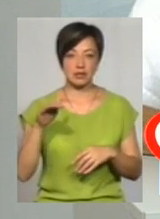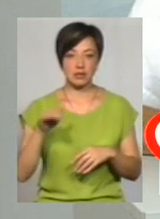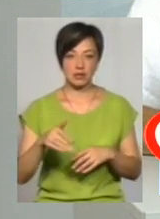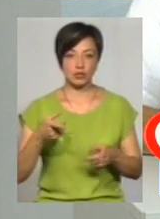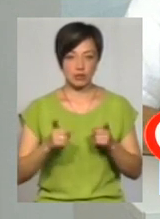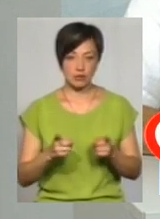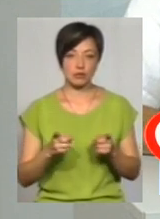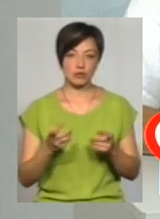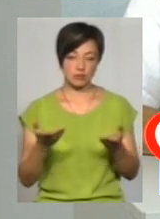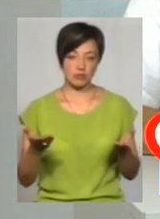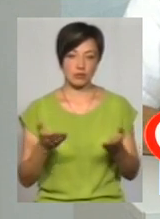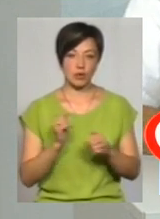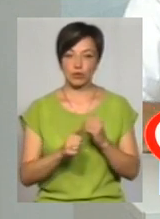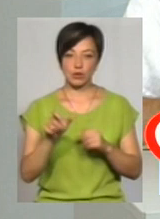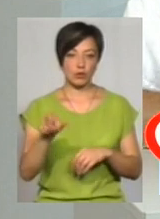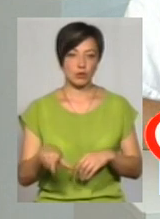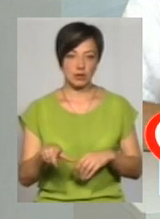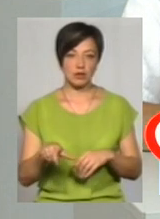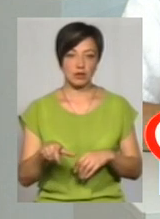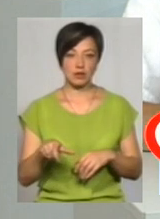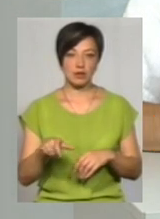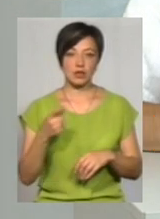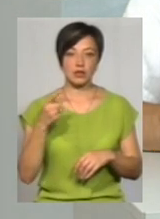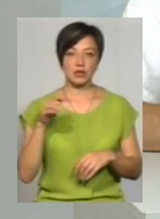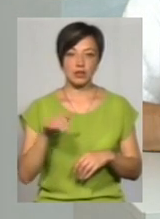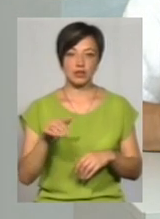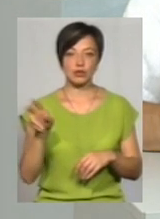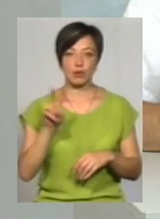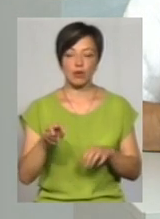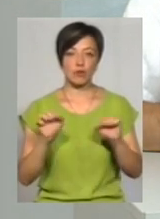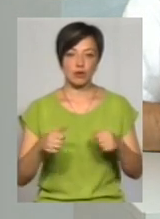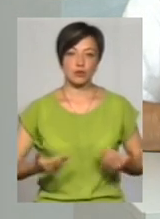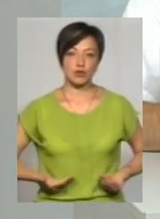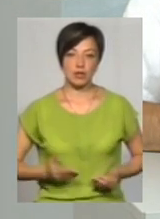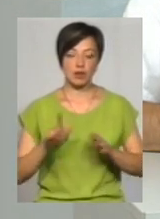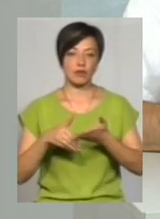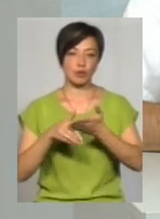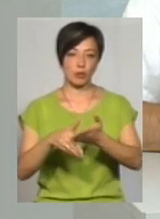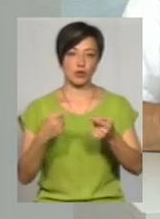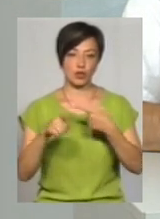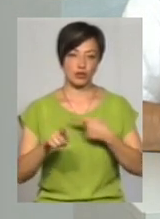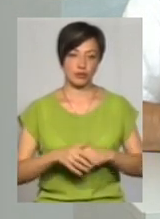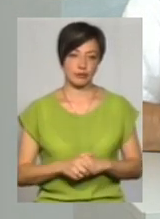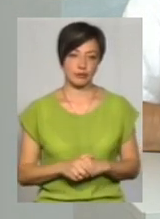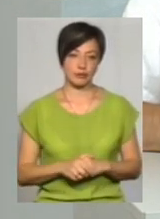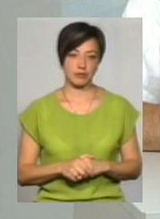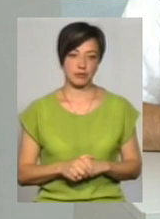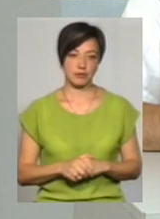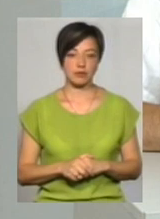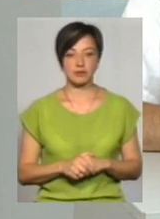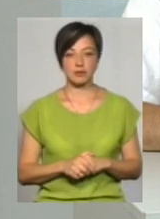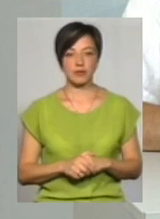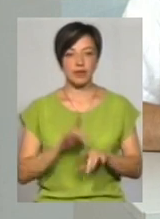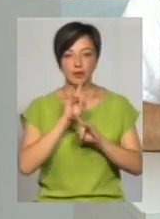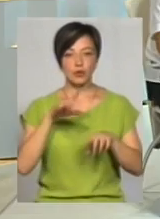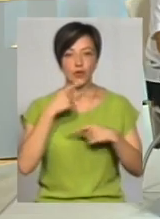тісно коштів. Я думаю, що кожна людина за тисячу доларів може і прожити, і комусь ще навіть допомогти. Крім того, ми, ну, це